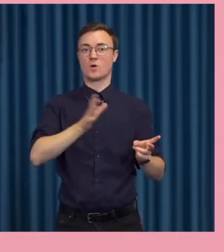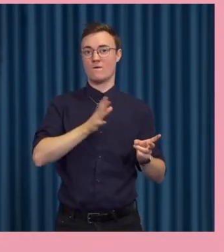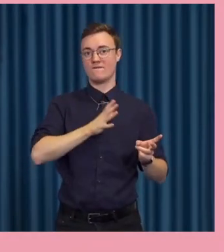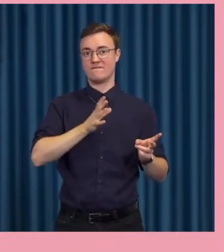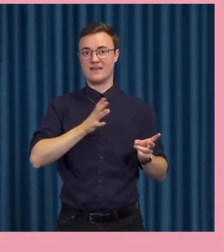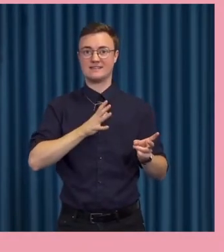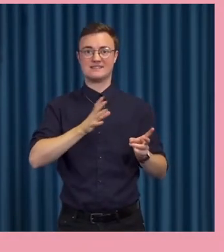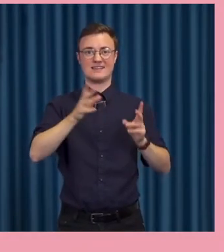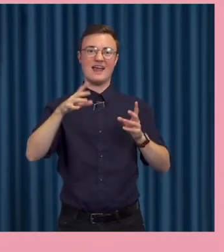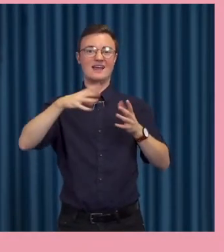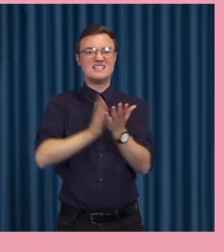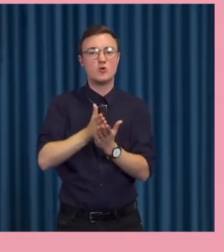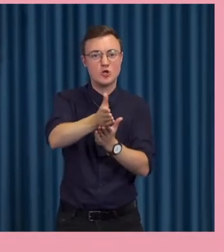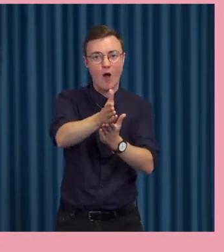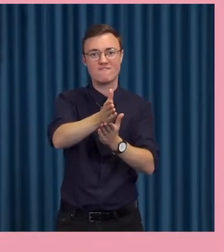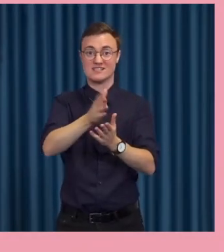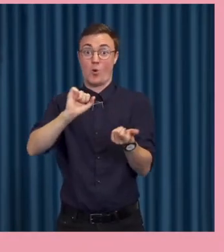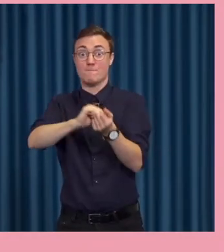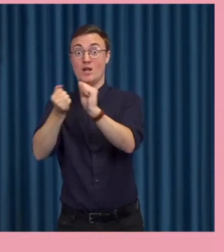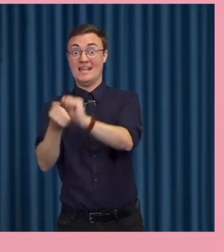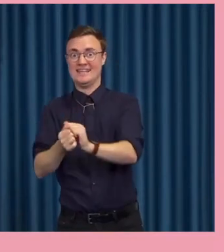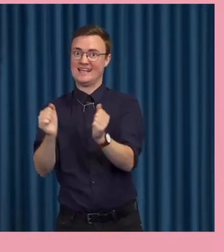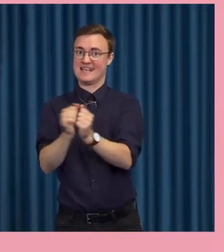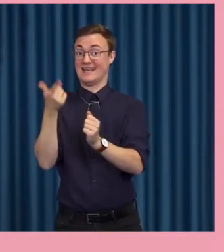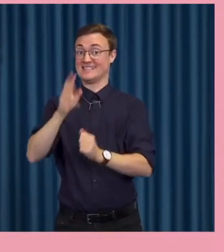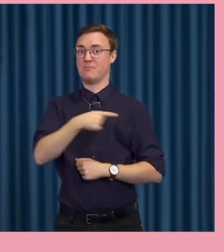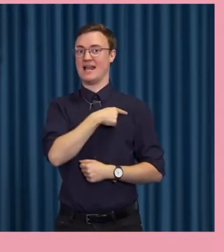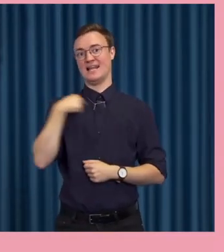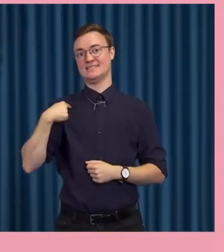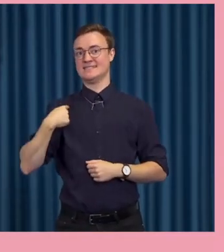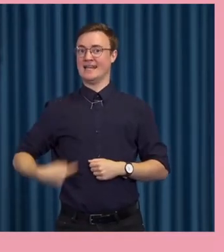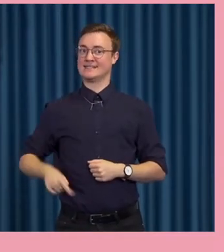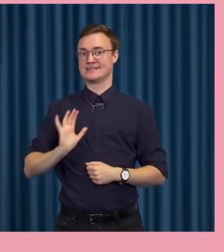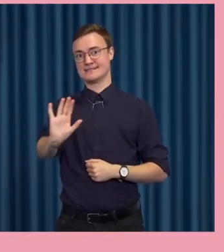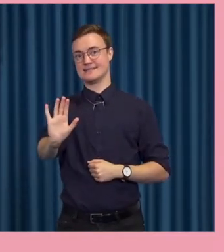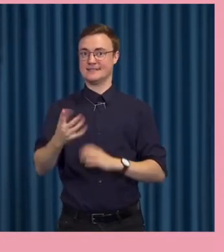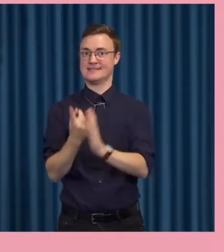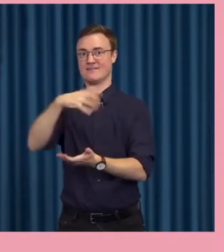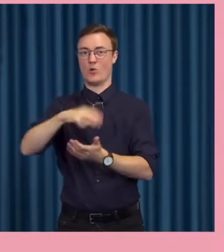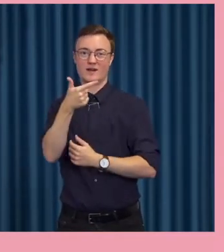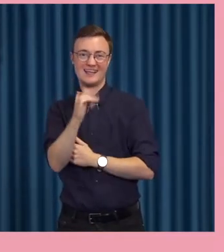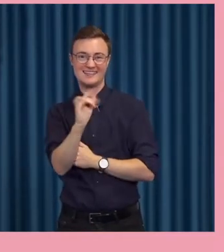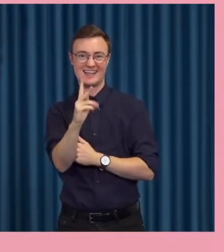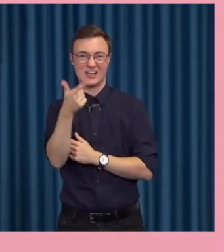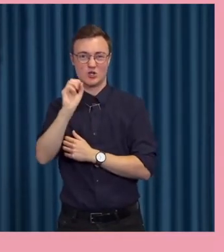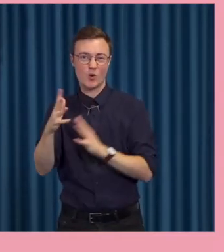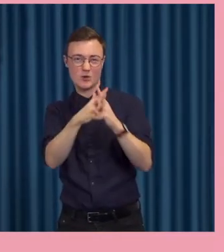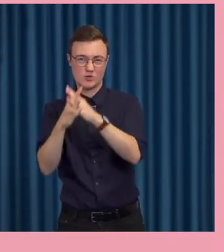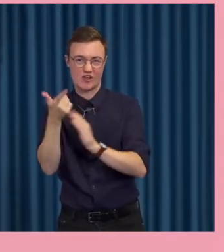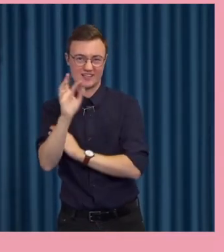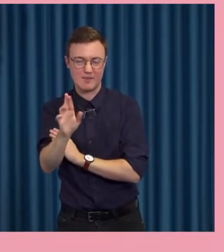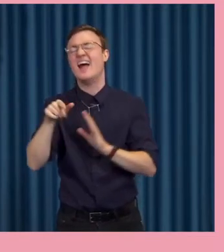spänningsfält med kinesiska plattformar, om man läser om TikTok och USA just nu till exempel. Det ska vi inte fördjupa oss i idag.